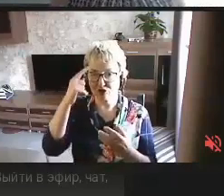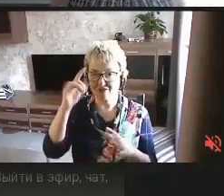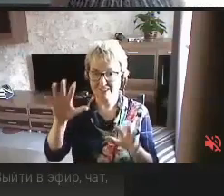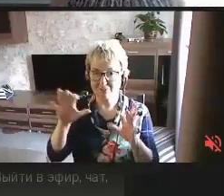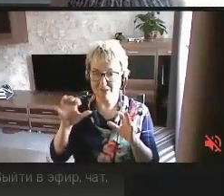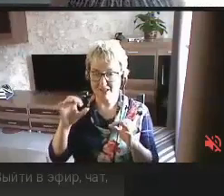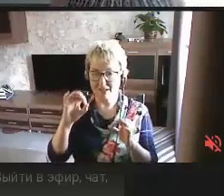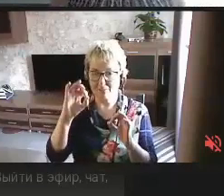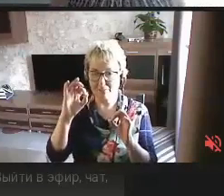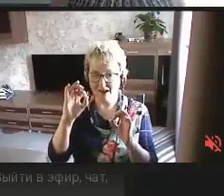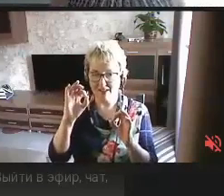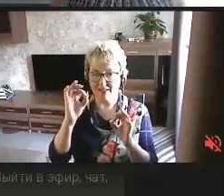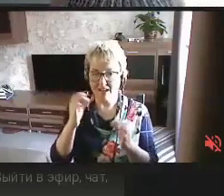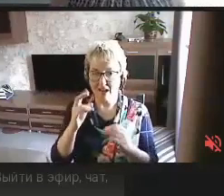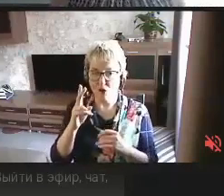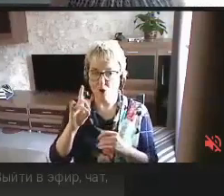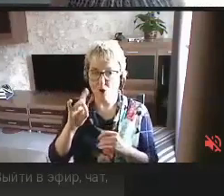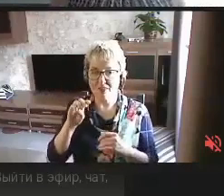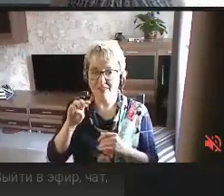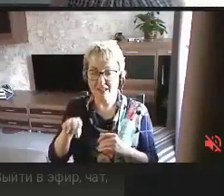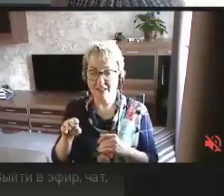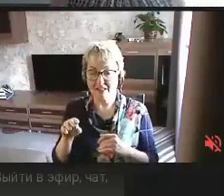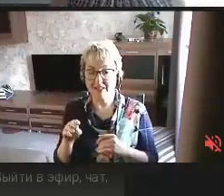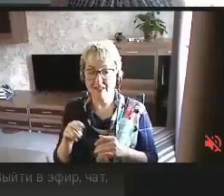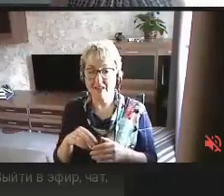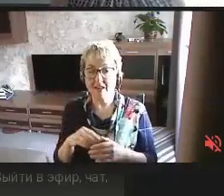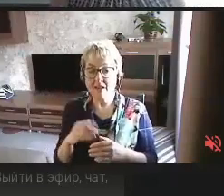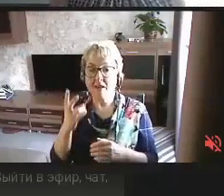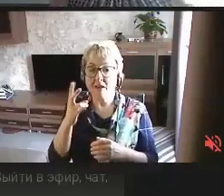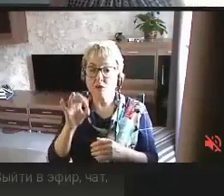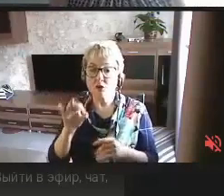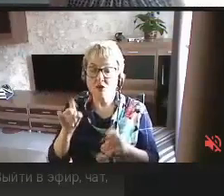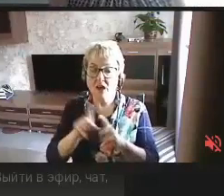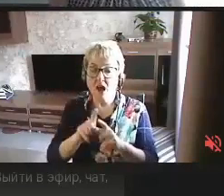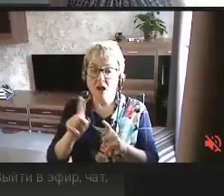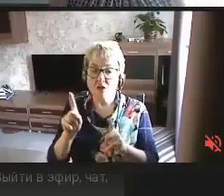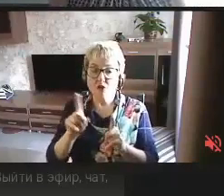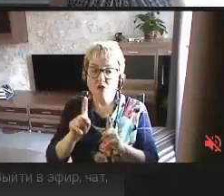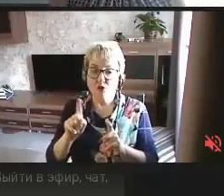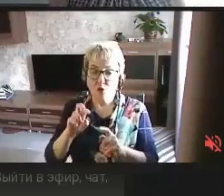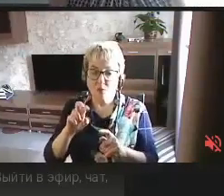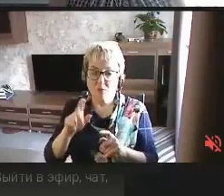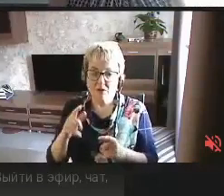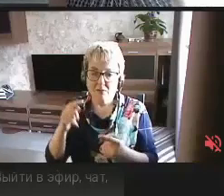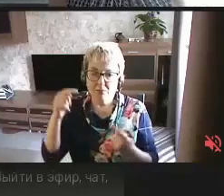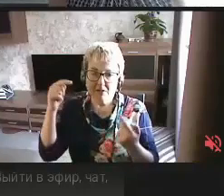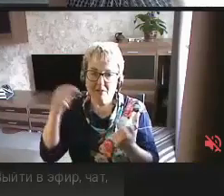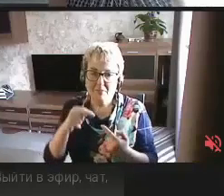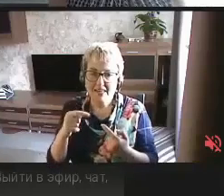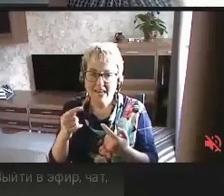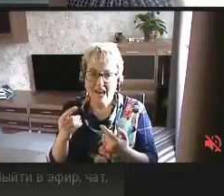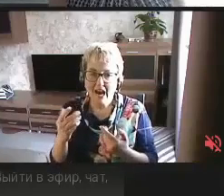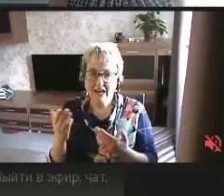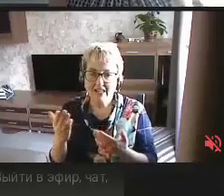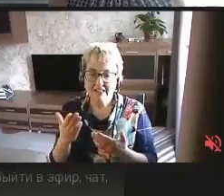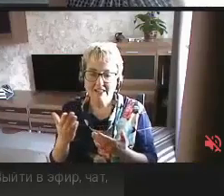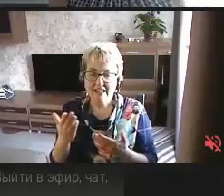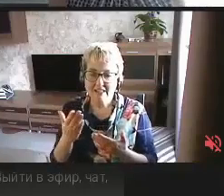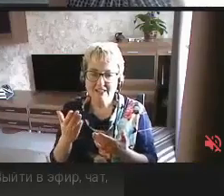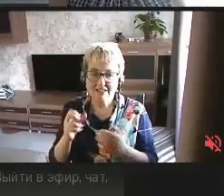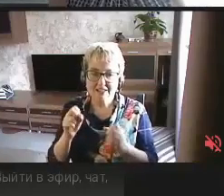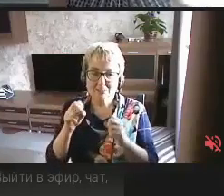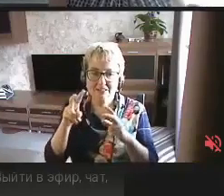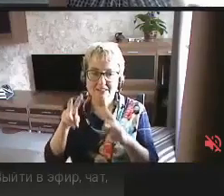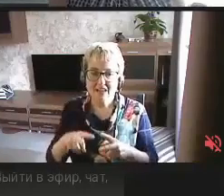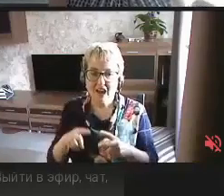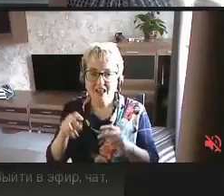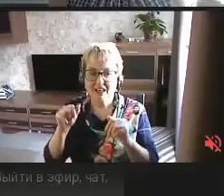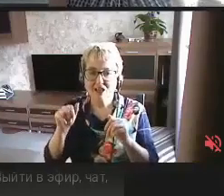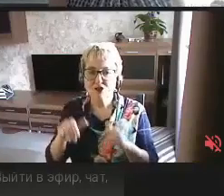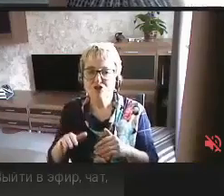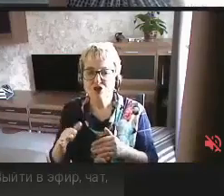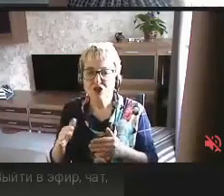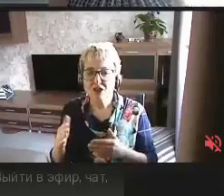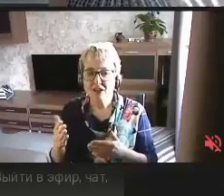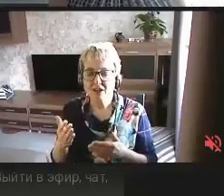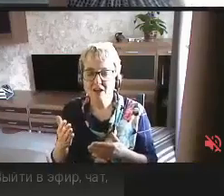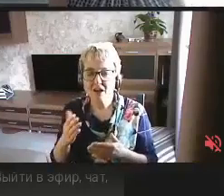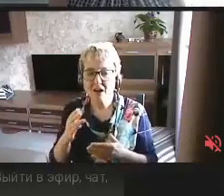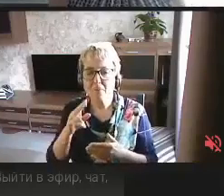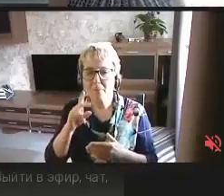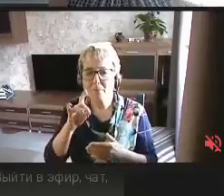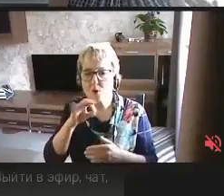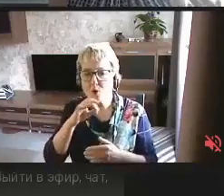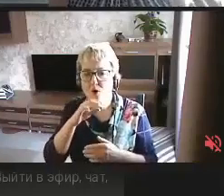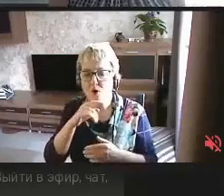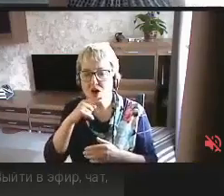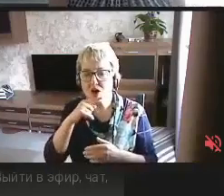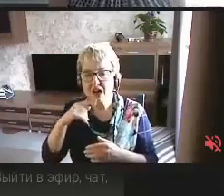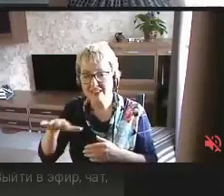контент. Но вот так, чтобы какие-то применялись специальные решения в России